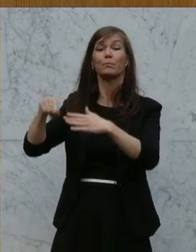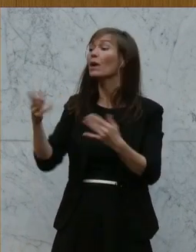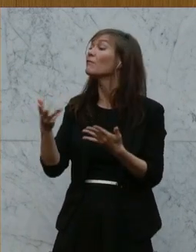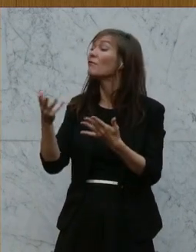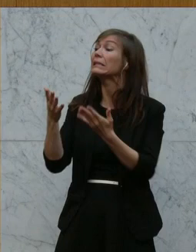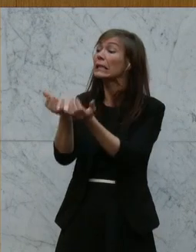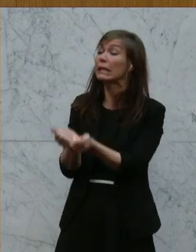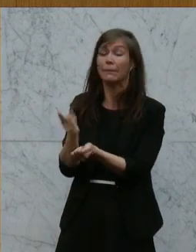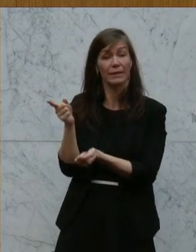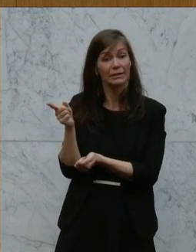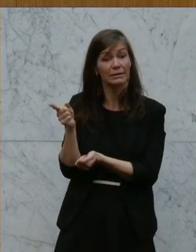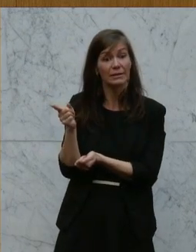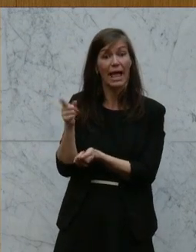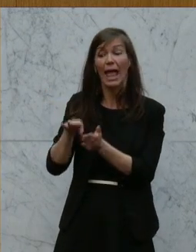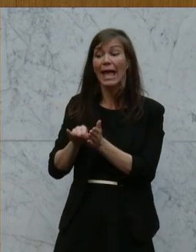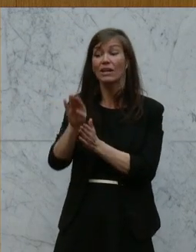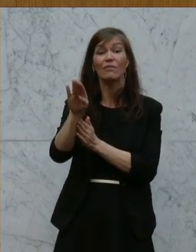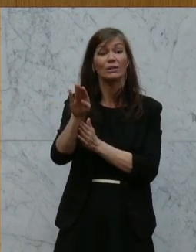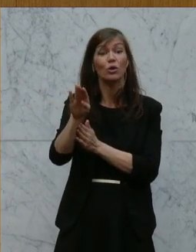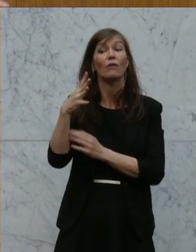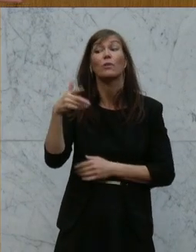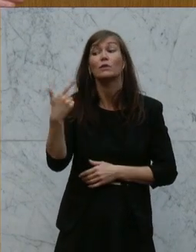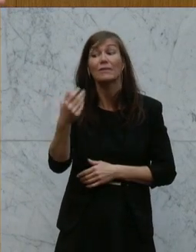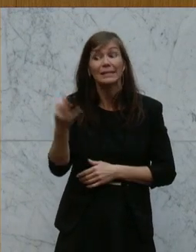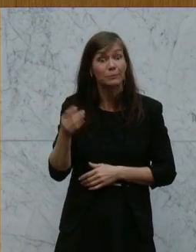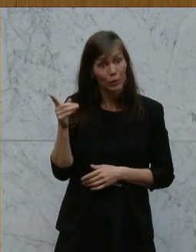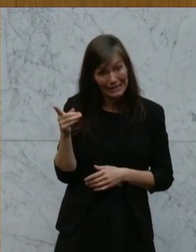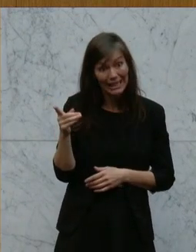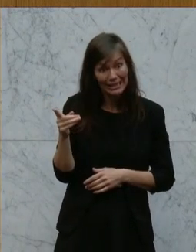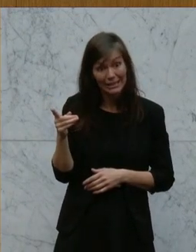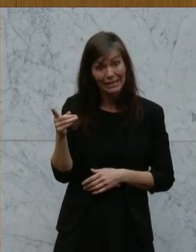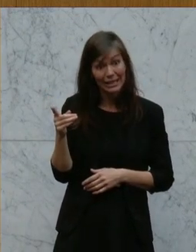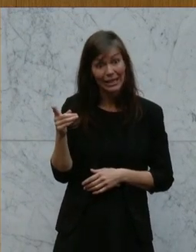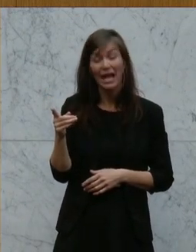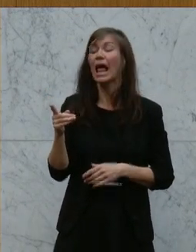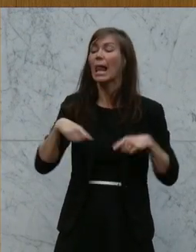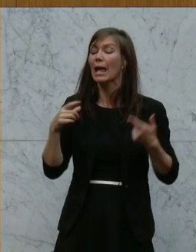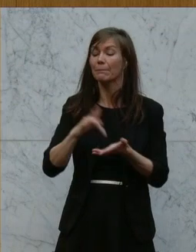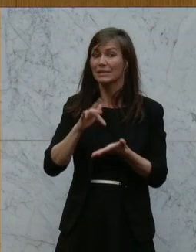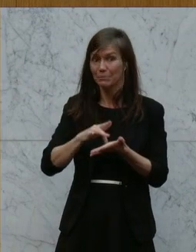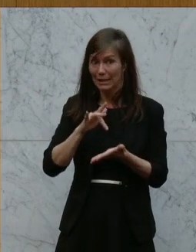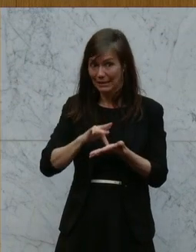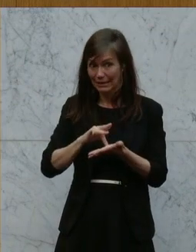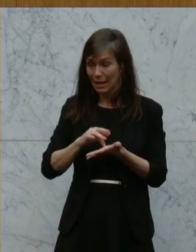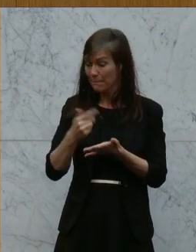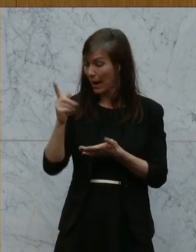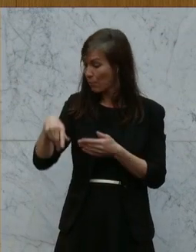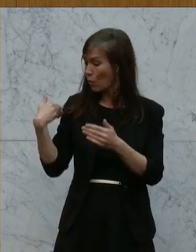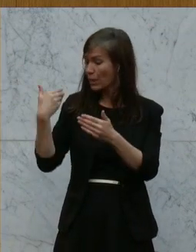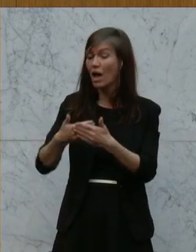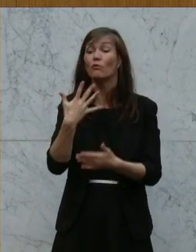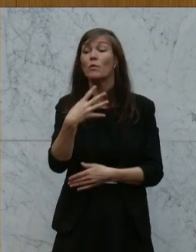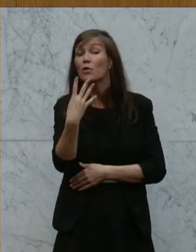Inflation in Ungarn liegt bei 25 Prozent. Lebensmittel sind in den vergangenen Monaten noch bis zu 45 Prozent teurer